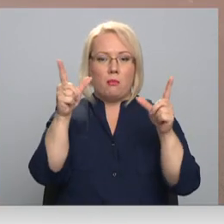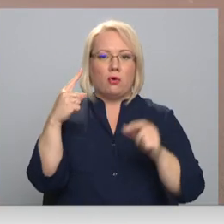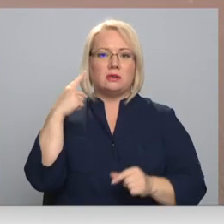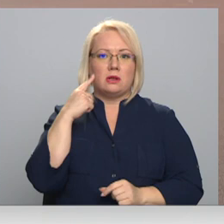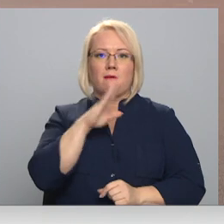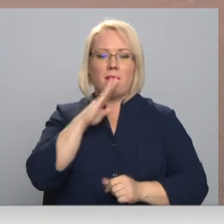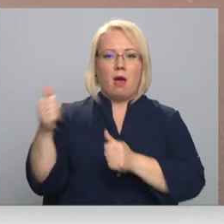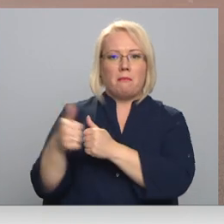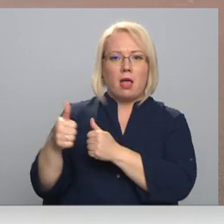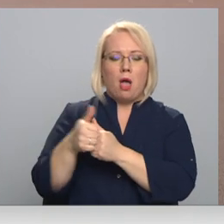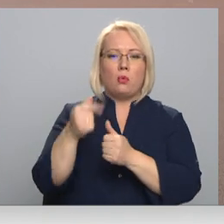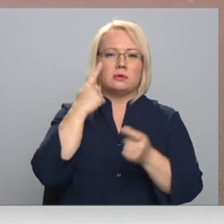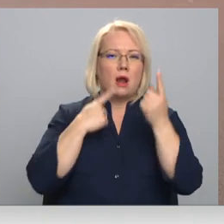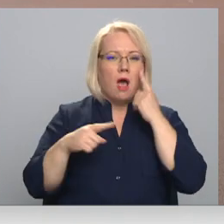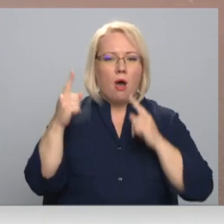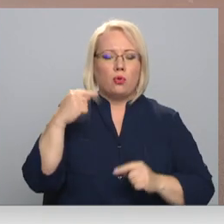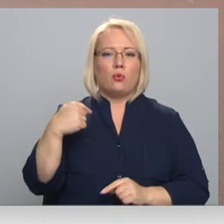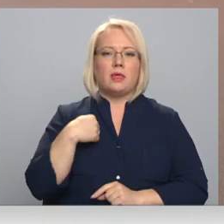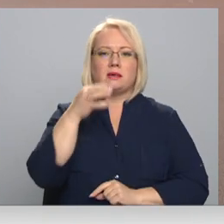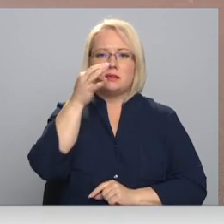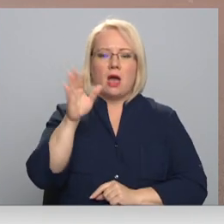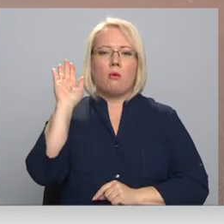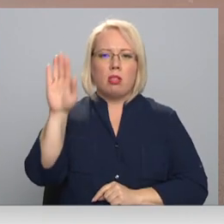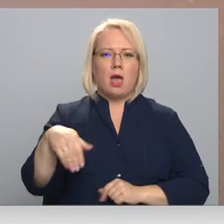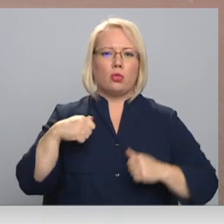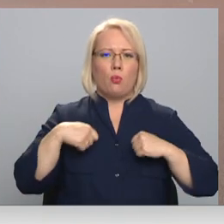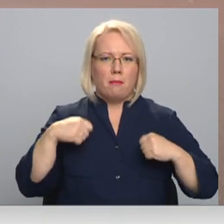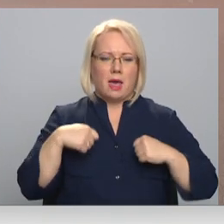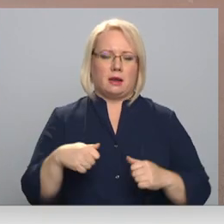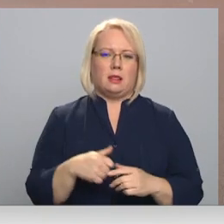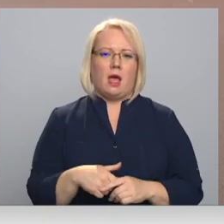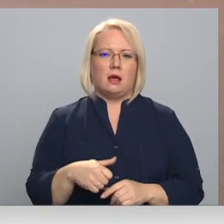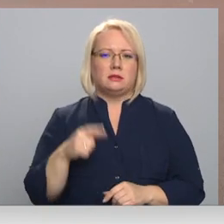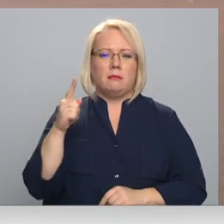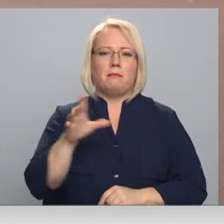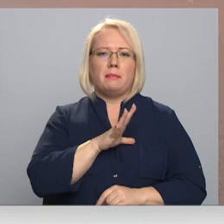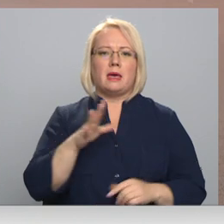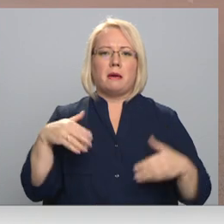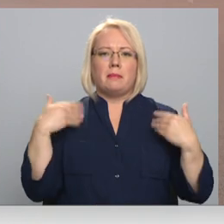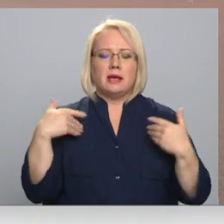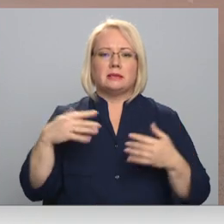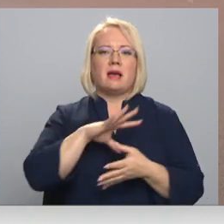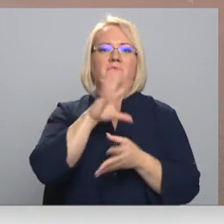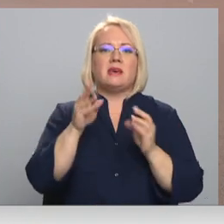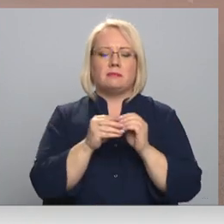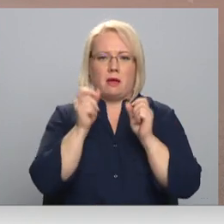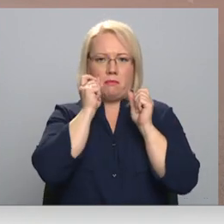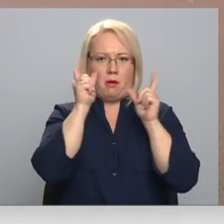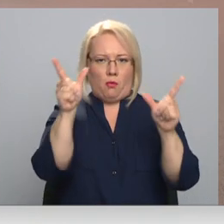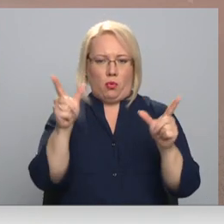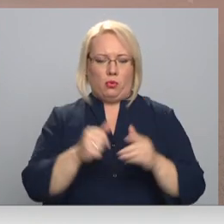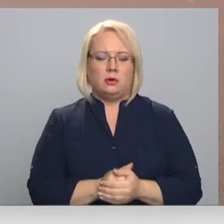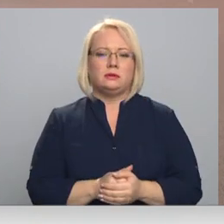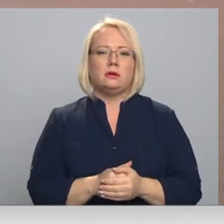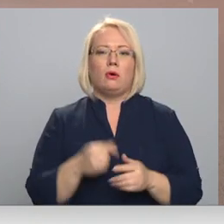mama blāku sraudu, un es saku, lai viņa nomirinās. Viņa ļoti bija priecīga, ka es vispār izgāju no komas ārā.